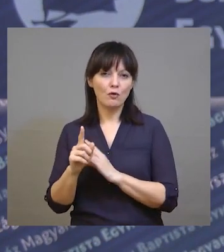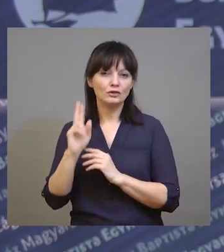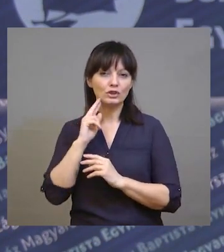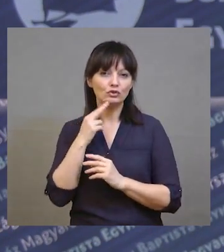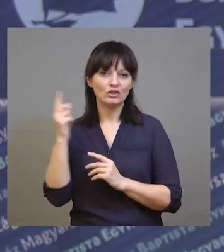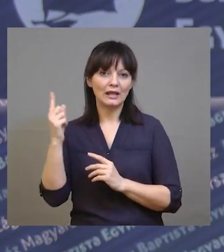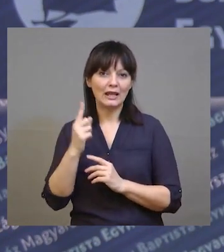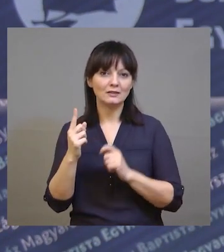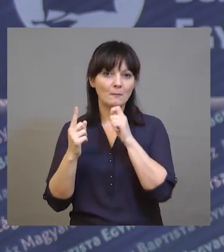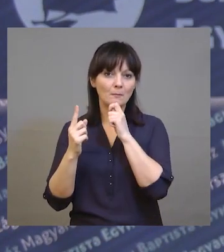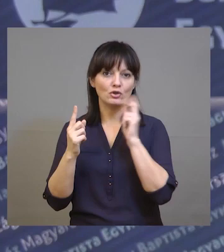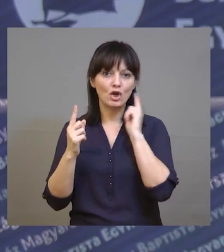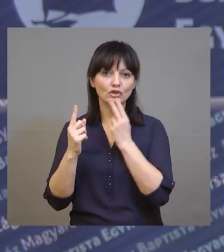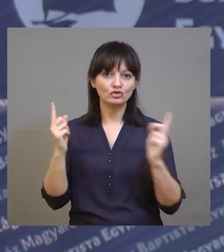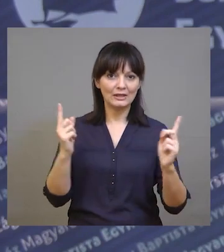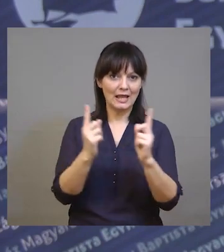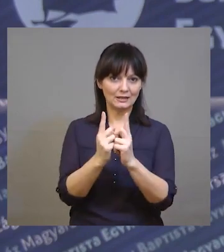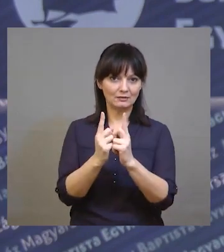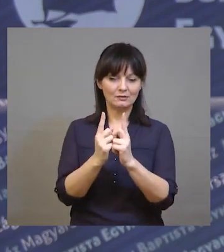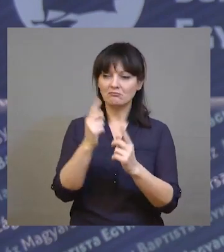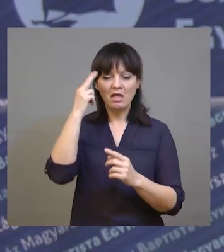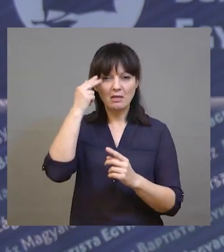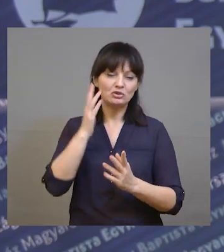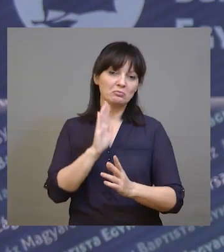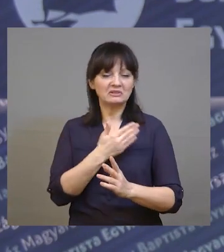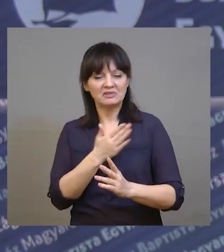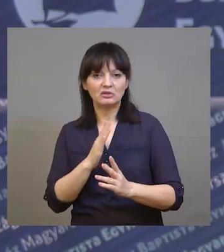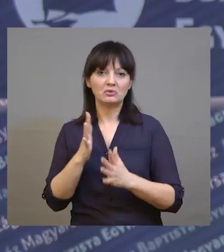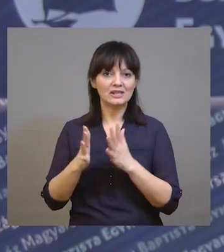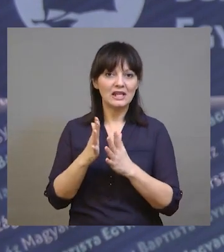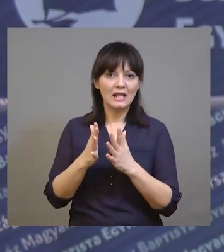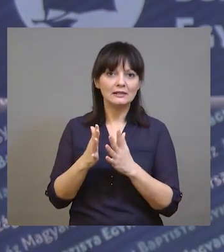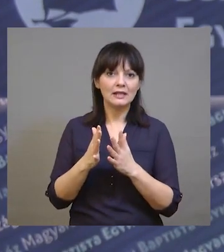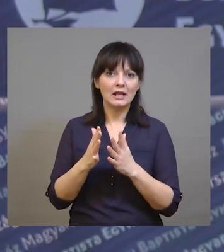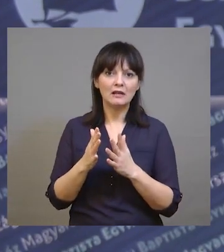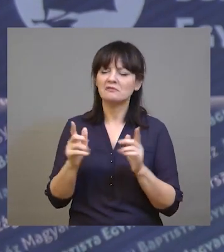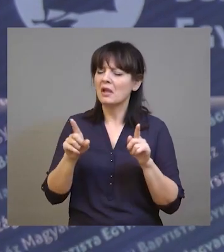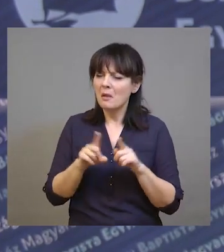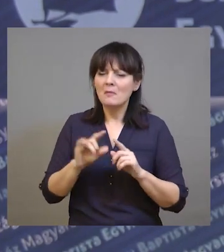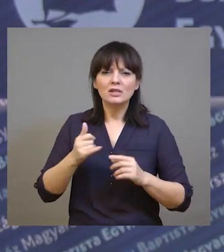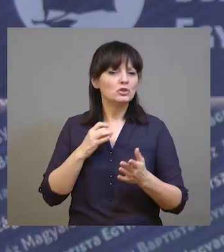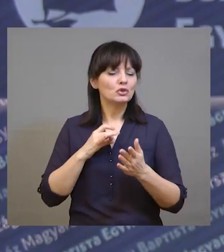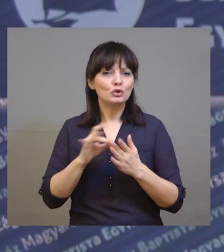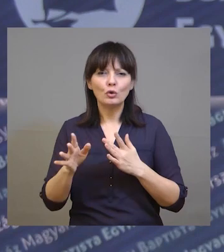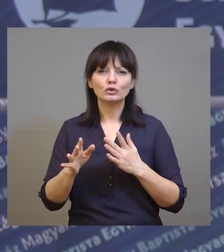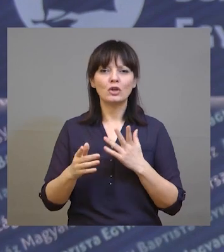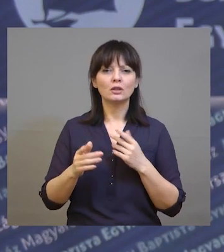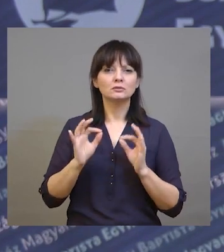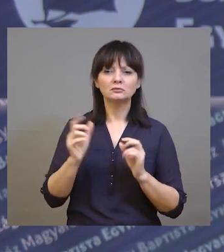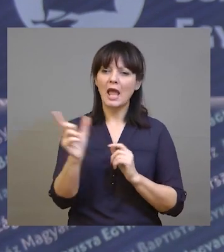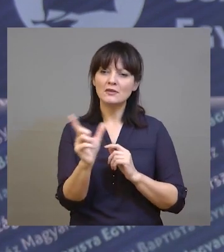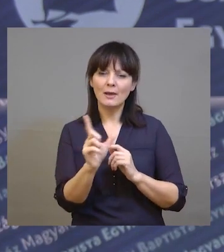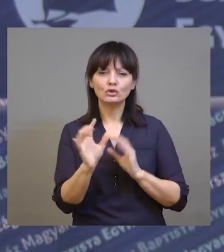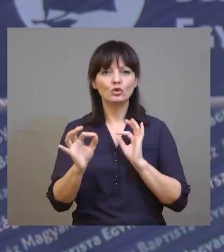külföldi siket találkozik, mondjuk egy magyar sikettel, ha nem is ismerik olyan szinten a nemzetközi jelnyelvet, akkor is nagyon-nagyon gyorsan